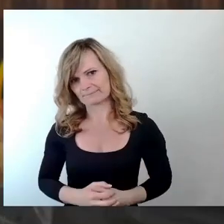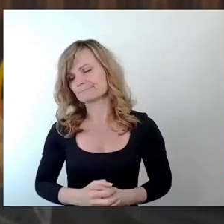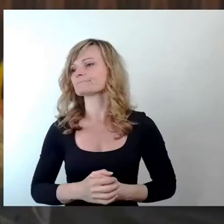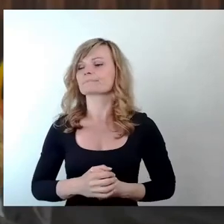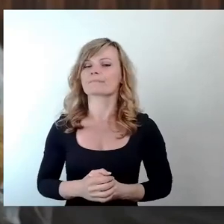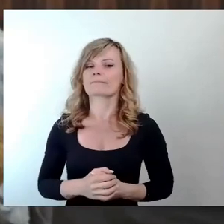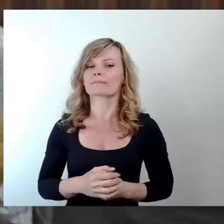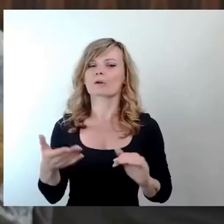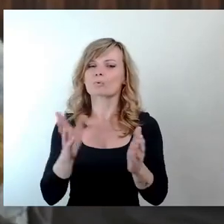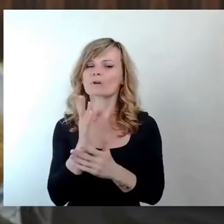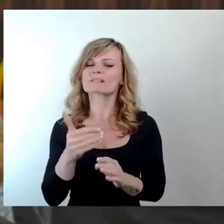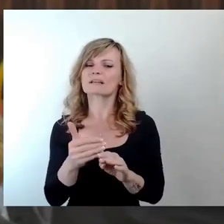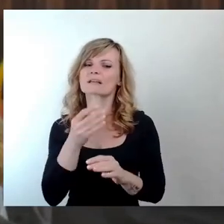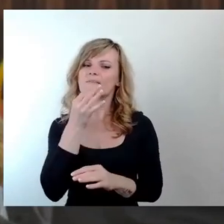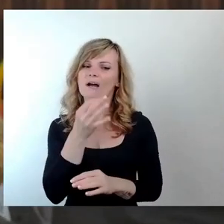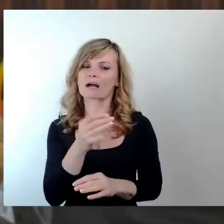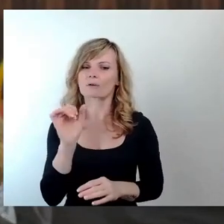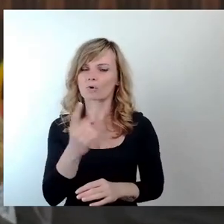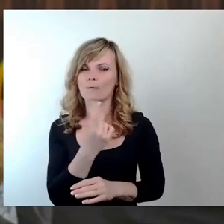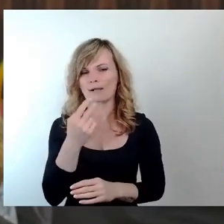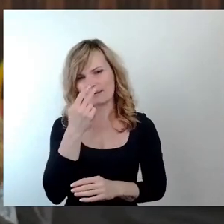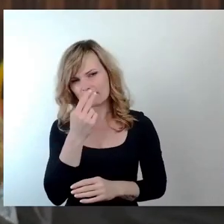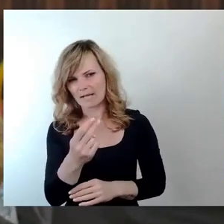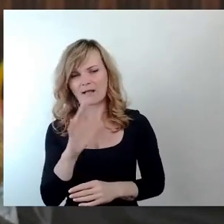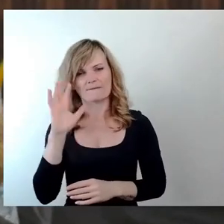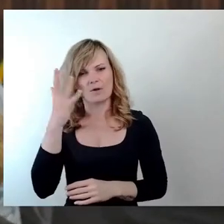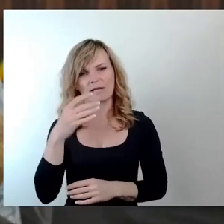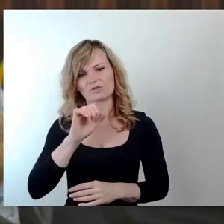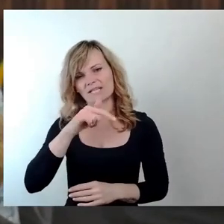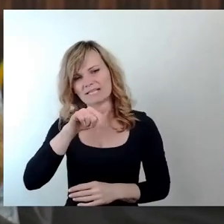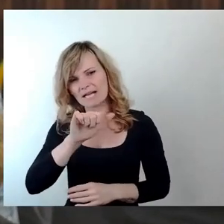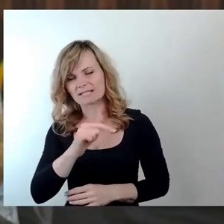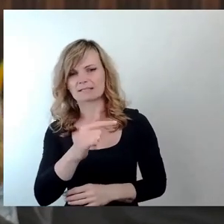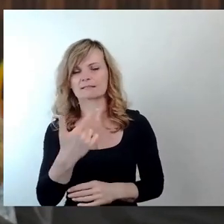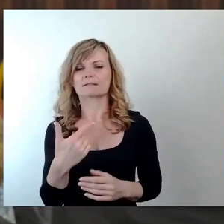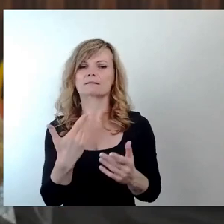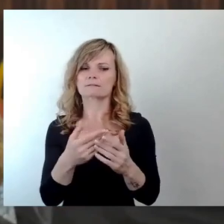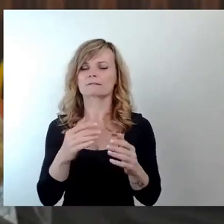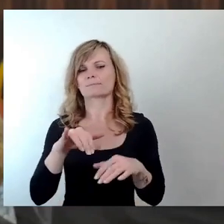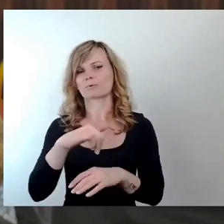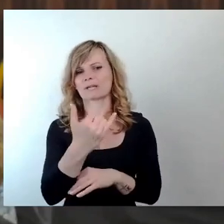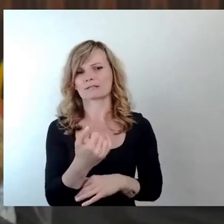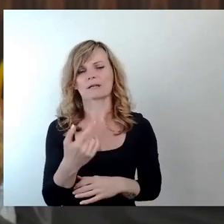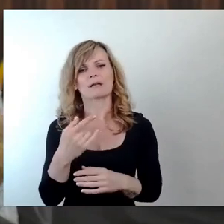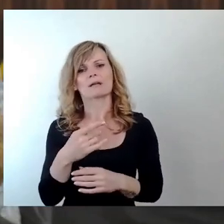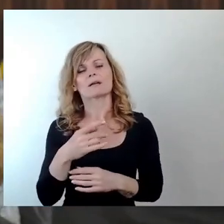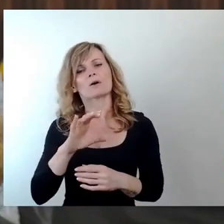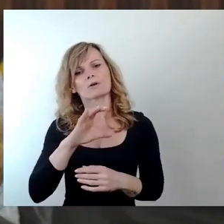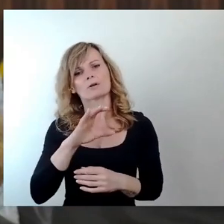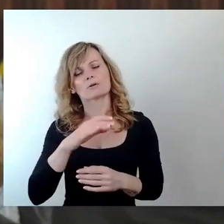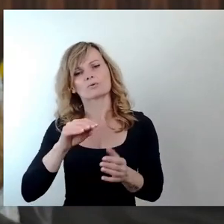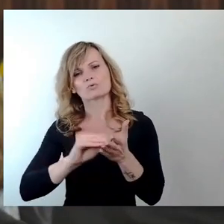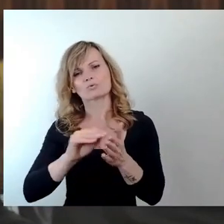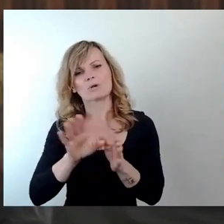kurze Nachfrage, auch gerade mit Blick auf die erfolgreichen Stesat-Projekte. Schulkampus Tolkewitz, 33. Grundschule, hat jetzt erst einen Preis bekommen.